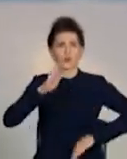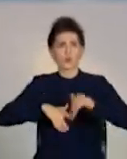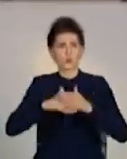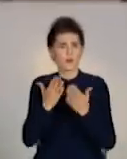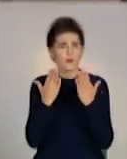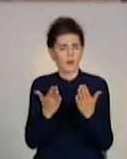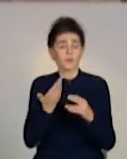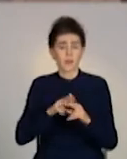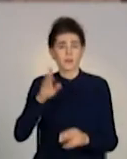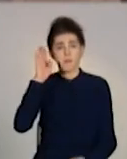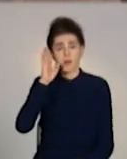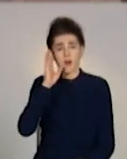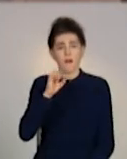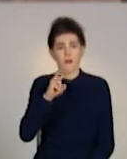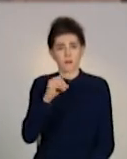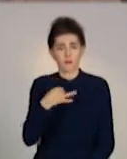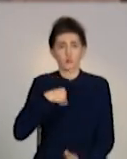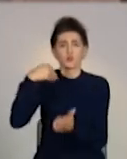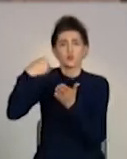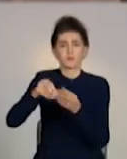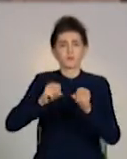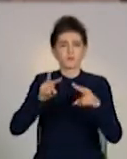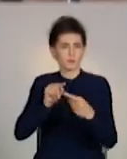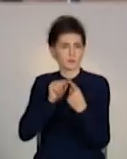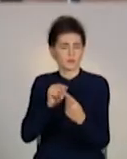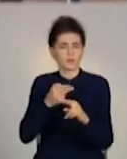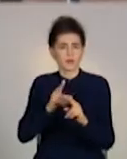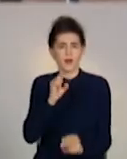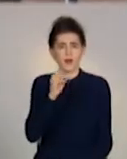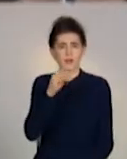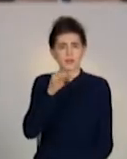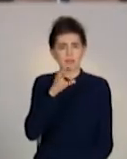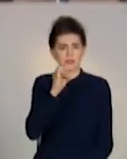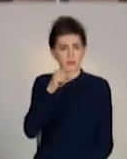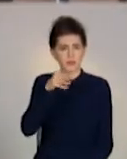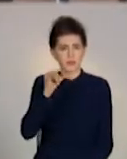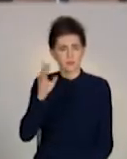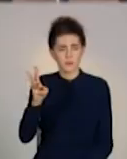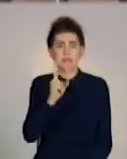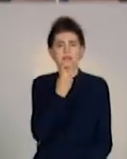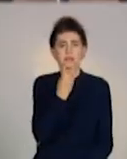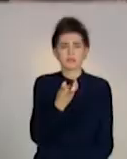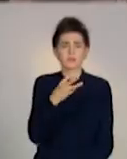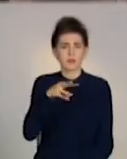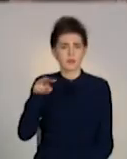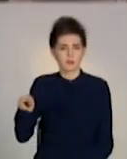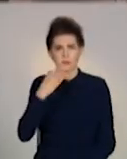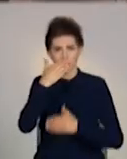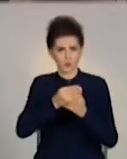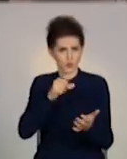Через це пан Олексій придбав антисептик для усієї сім'ї. Пляшка об'ємом 300 мл стала у 200 гривень.